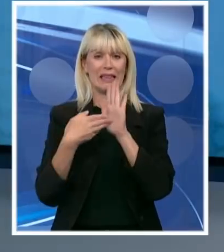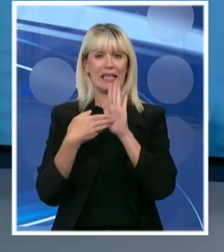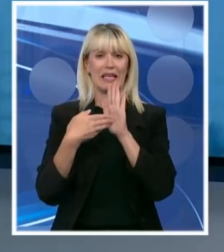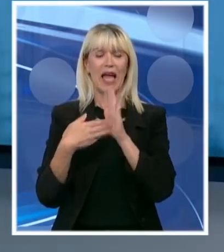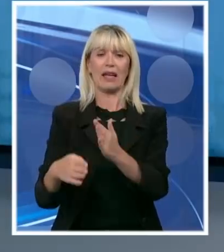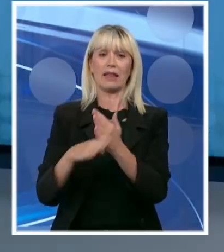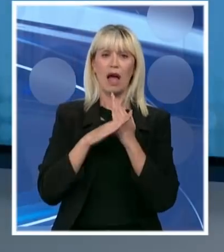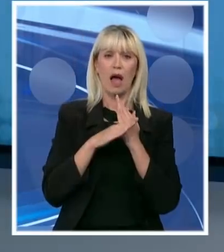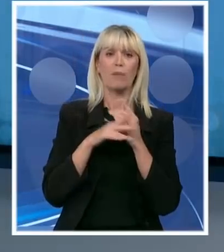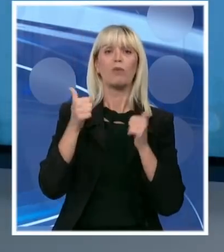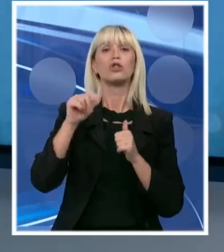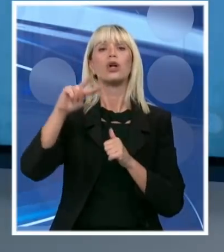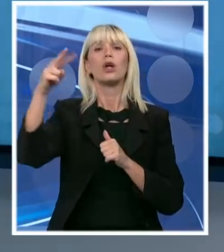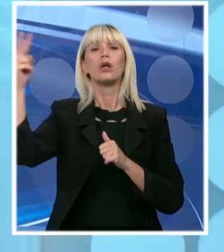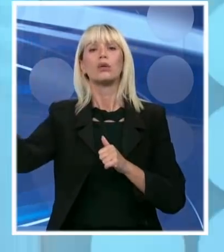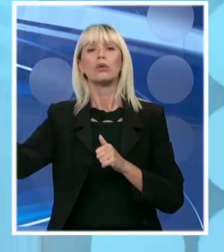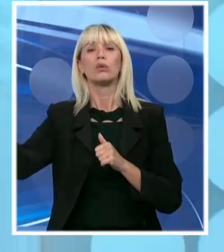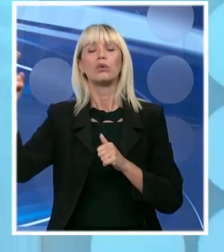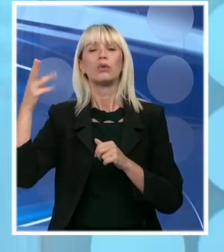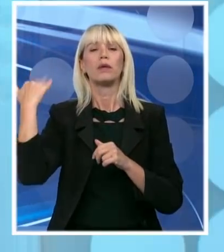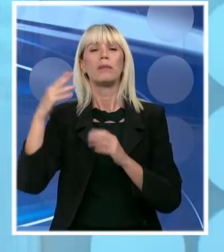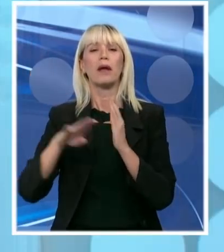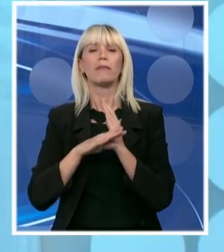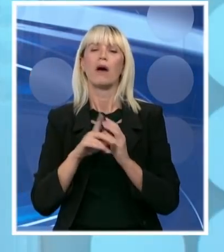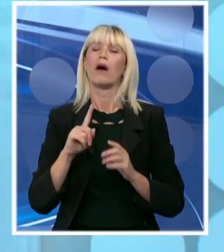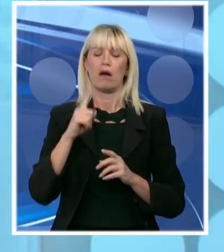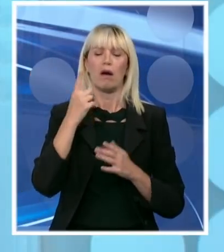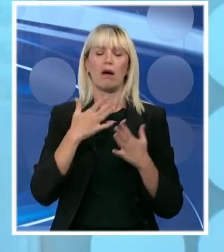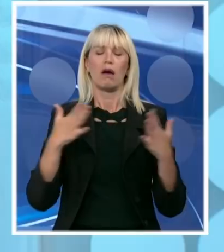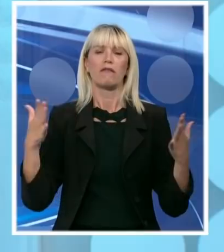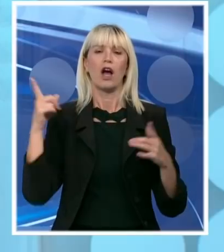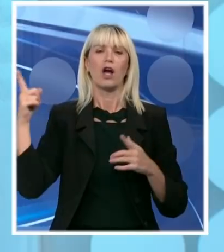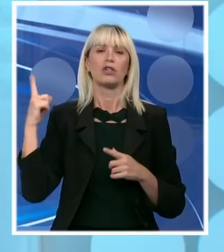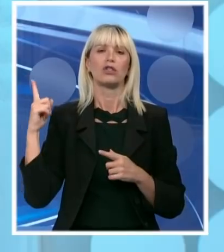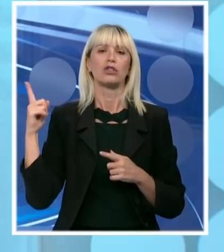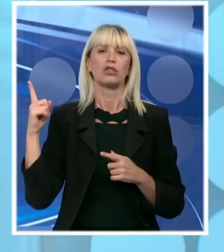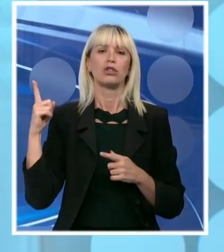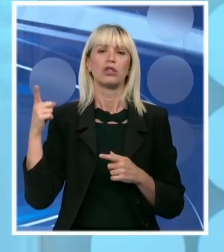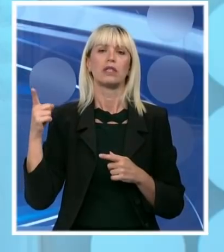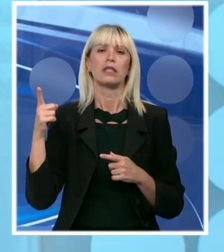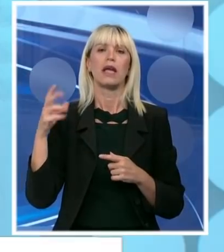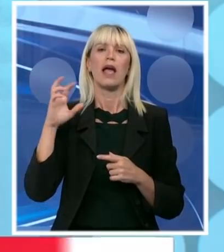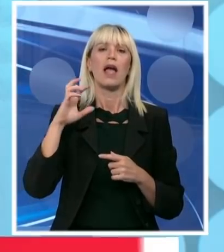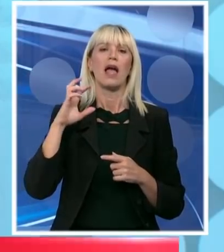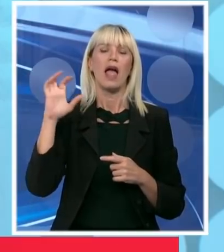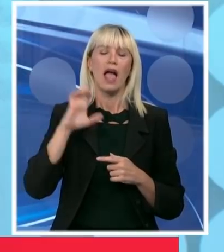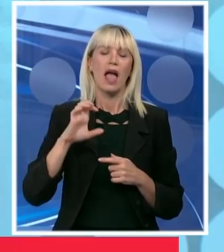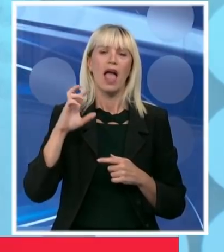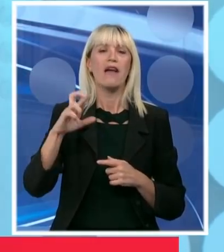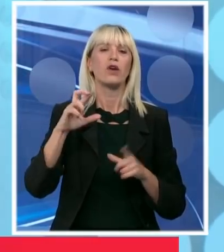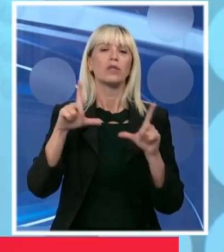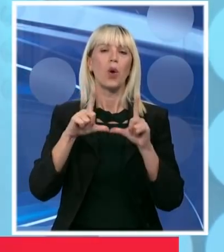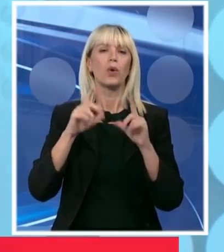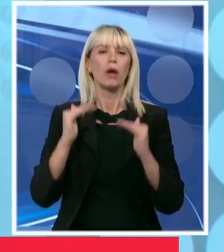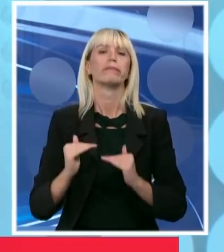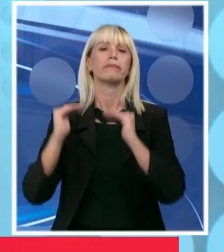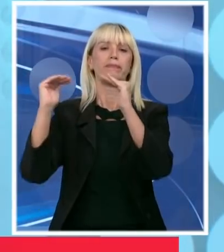na koje smo mi direktno upućeni? Mogo nam više znači to što će Evropska unija delimično da podigne svoju ekonomiju. To je za nas otključnog značaja.